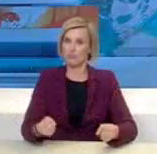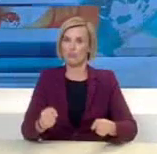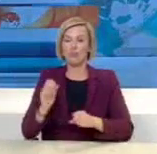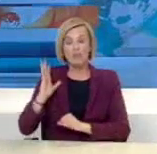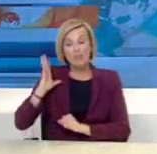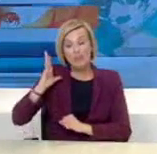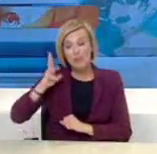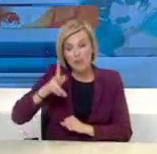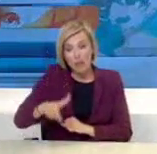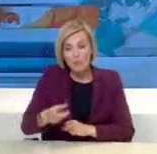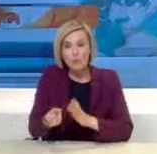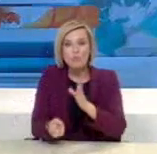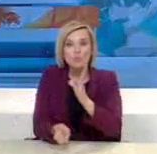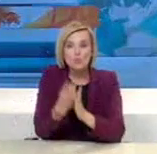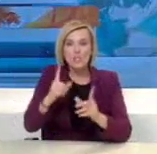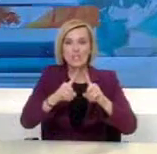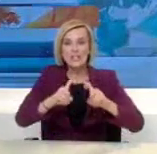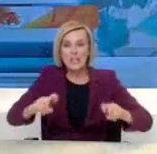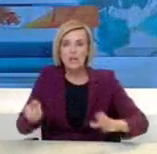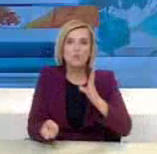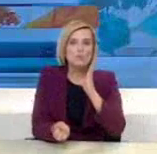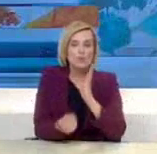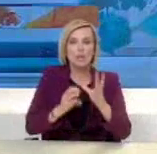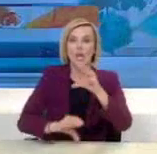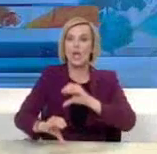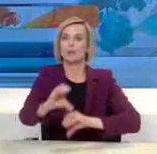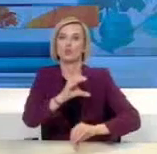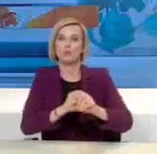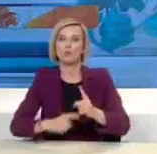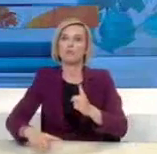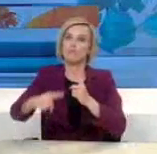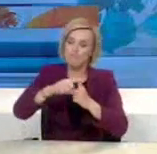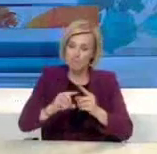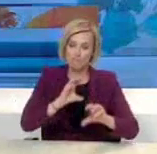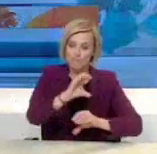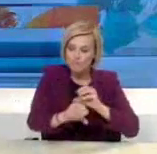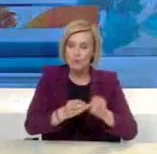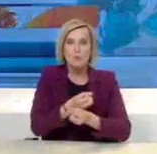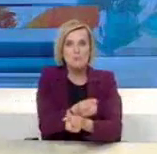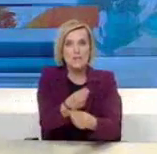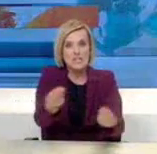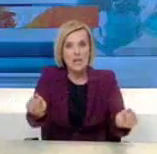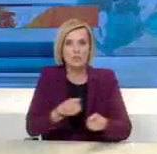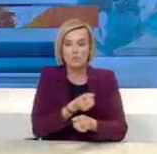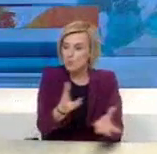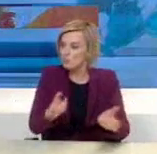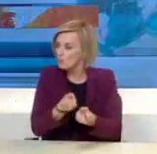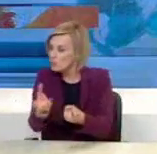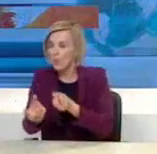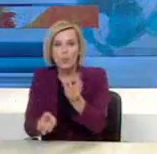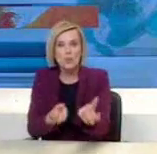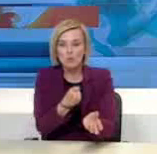μέρα καινούργια υλικά νέος εξοπλισμός προστίθεται στο σύστημα υγείας έτσι ώστε να αντιμετωπίσουμε